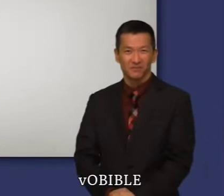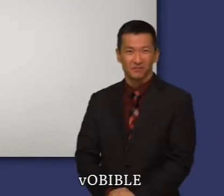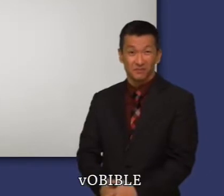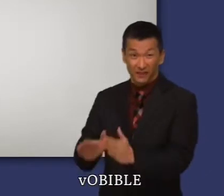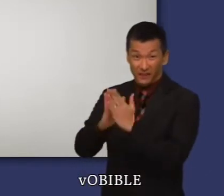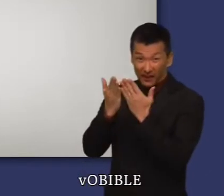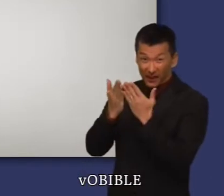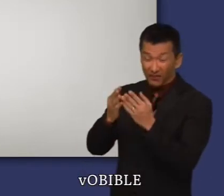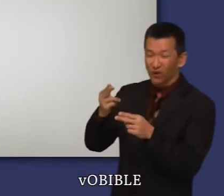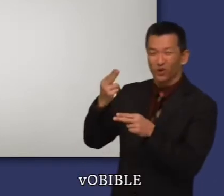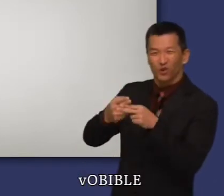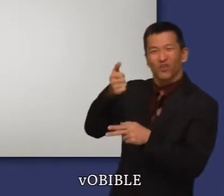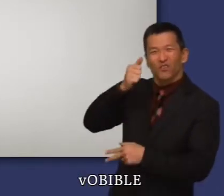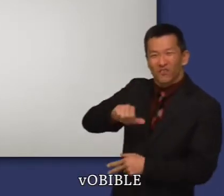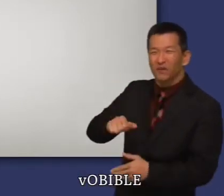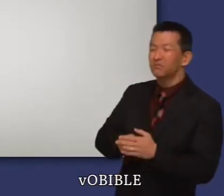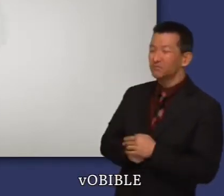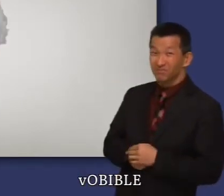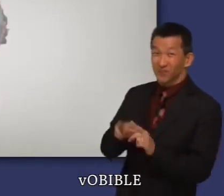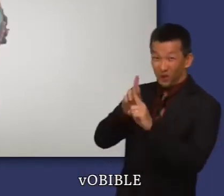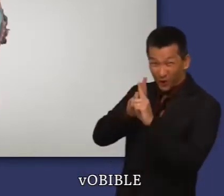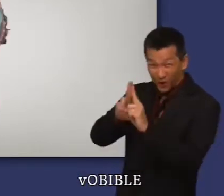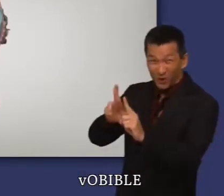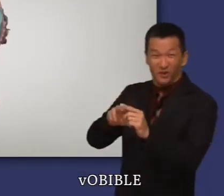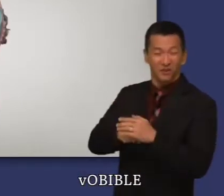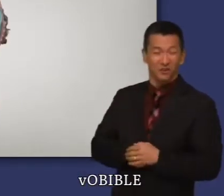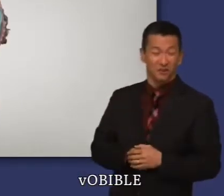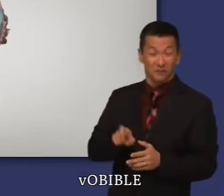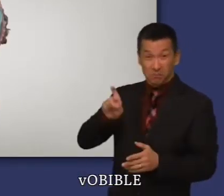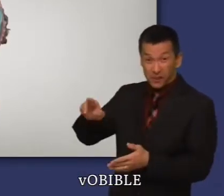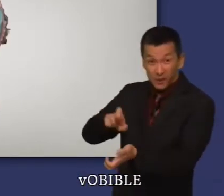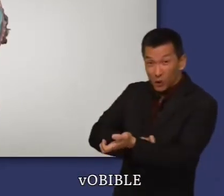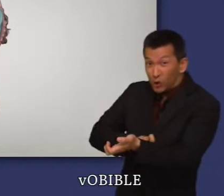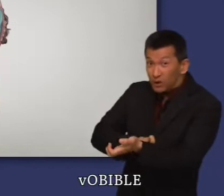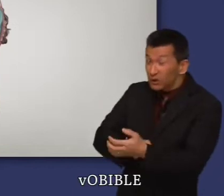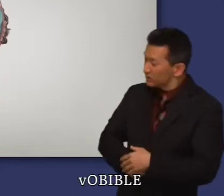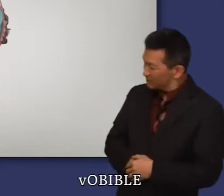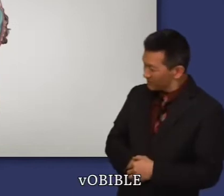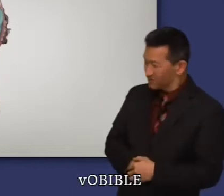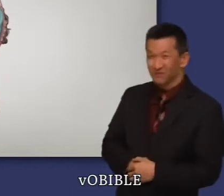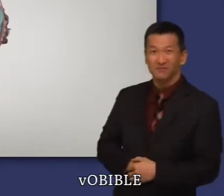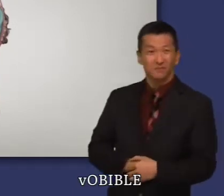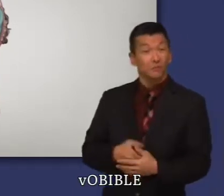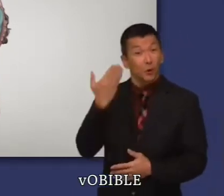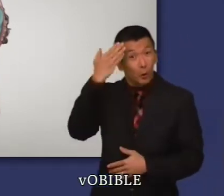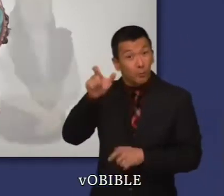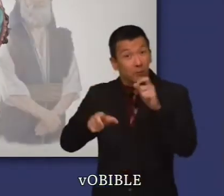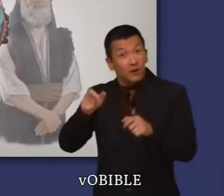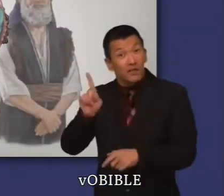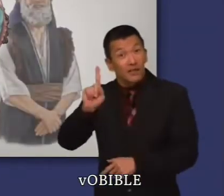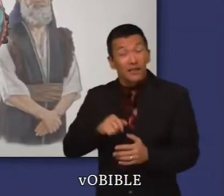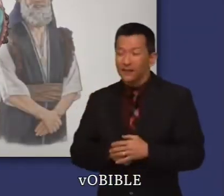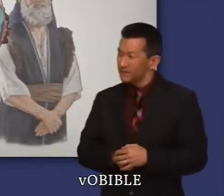Ce livre porte le nom d'une de ses héroïnes, Ruth, la Moabite. Les autres personnages principaux sont Noémie